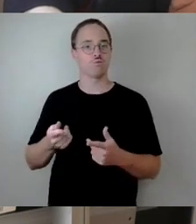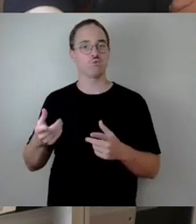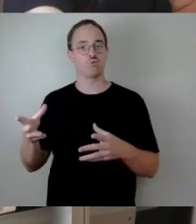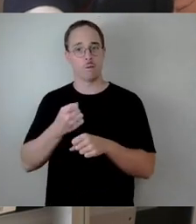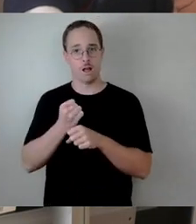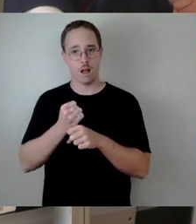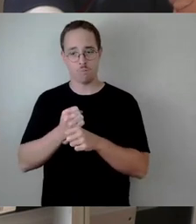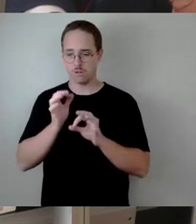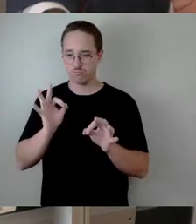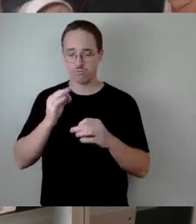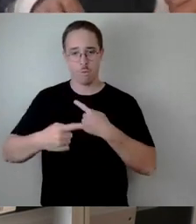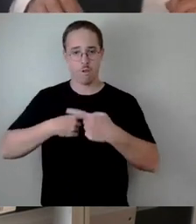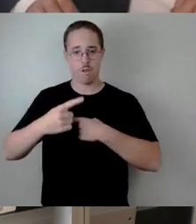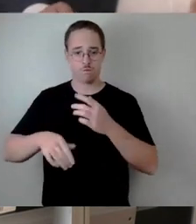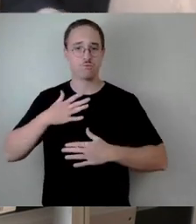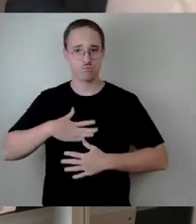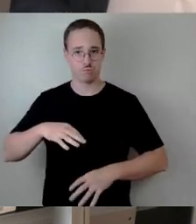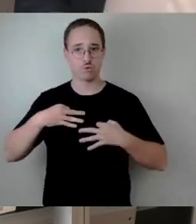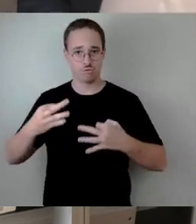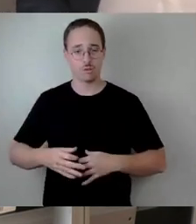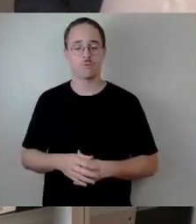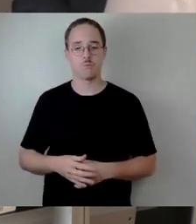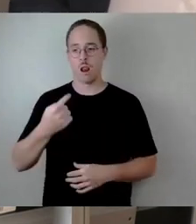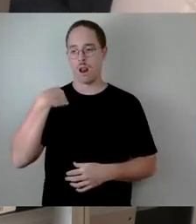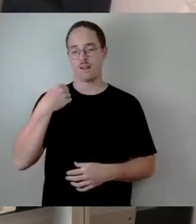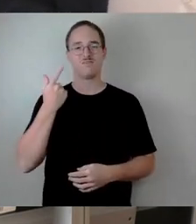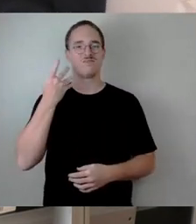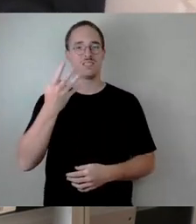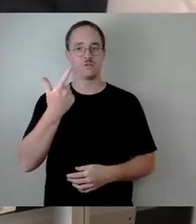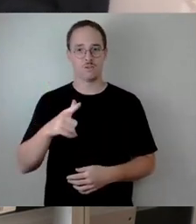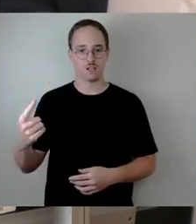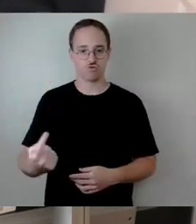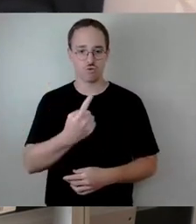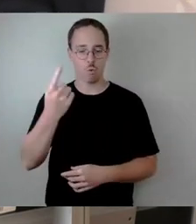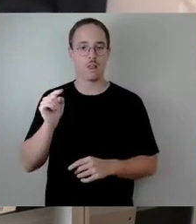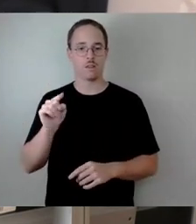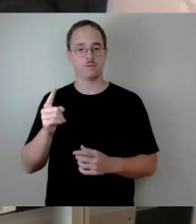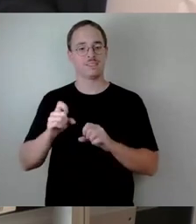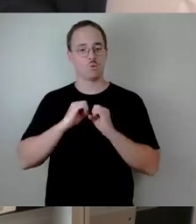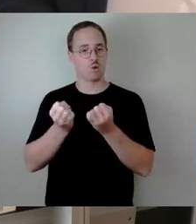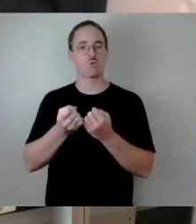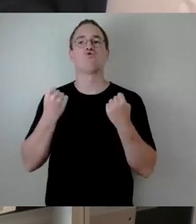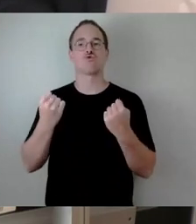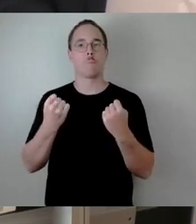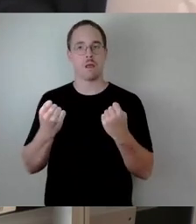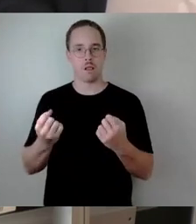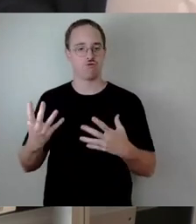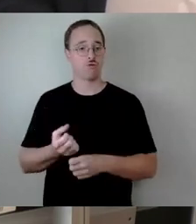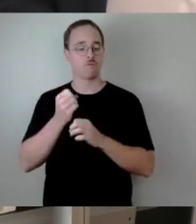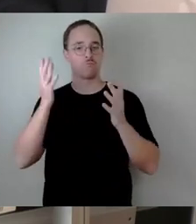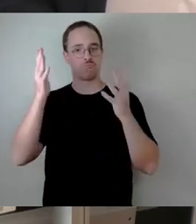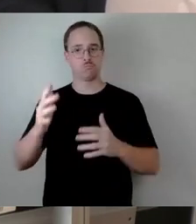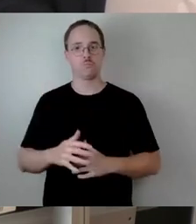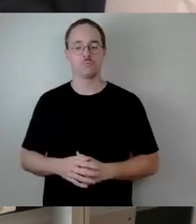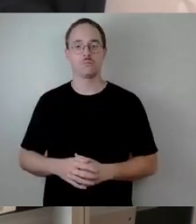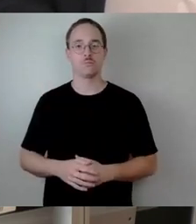hier also in den letzten 24 Stunden auch eine stabile Situation hinbekommen haben. Wenn wir über den Einflussbereich dieser Einsatzstelle sprechen, müssen wir auch an die sächsische